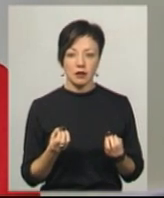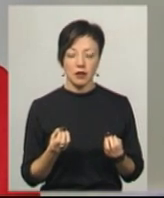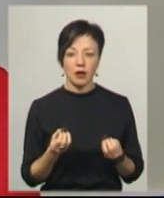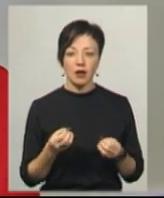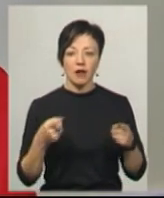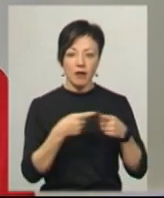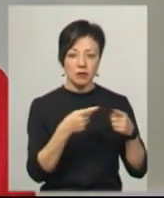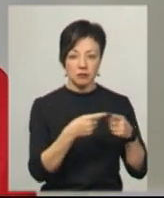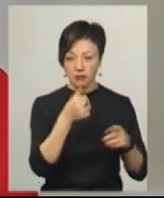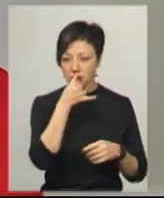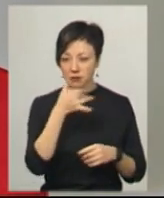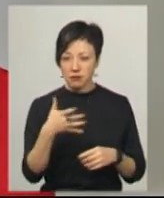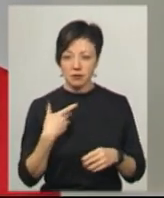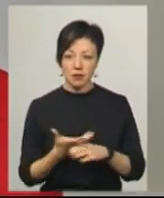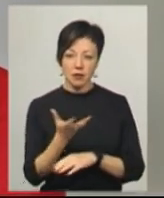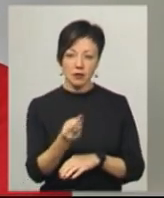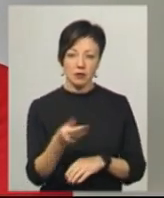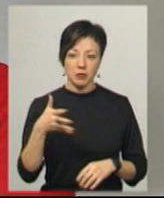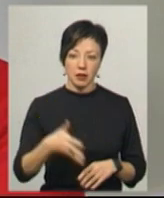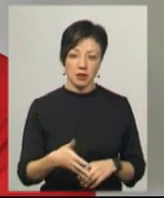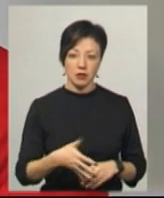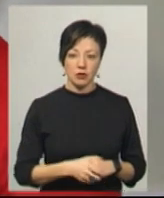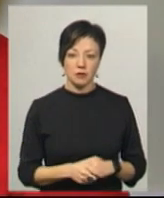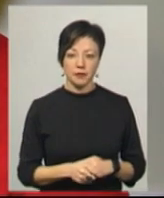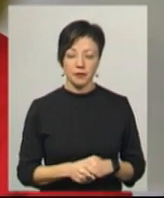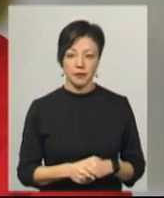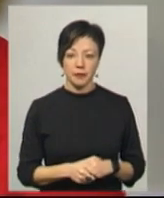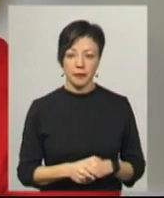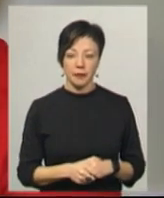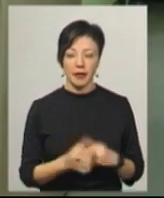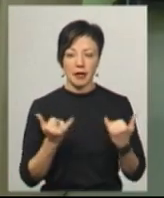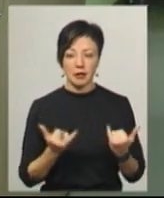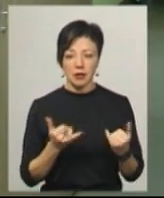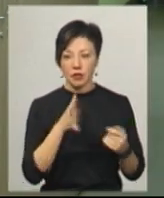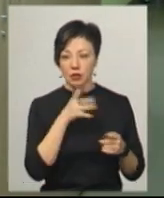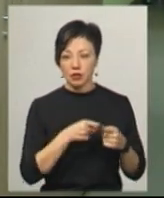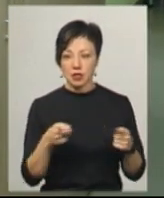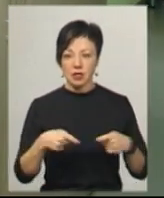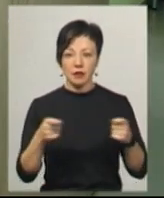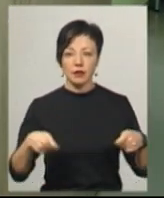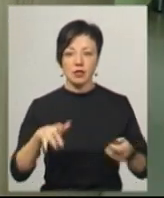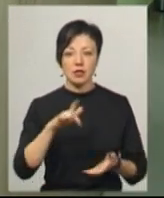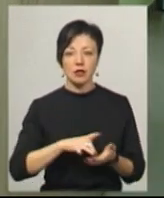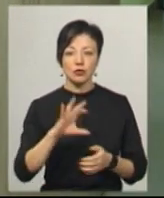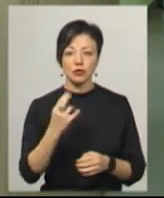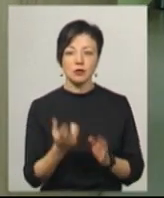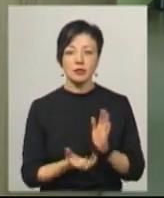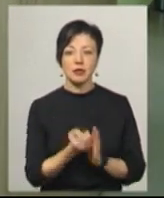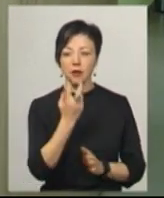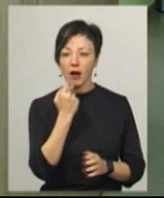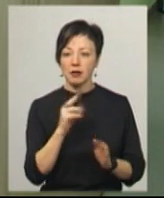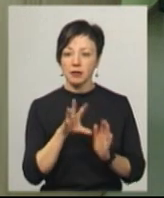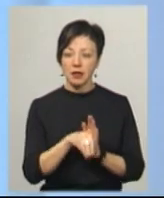квартиру, щоб я могла сплатити 5 тисяч на даний час. Завідувачка Центру соціальної підтримки та